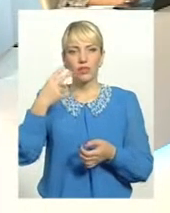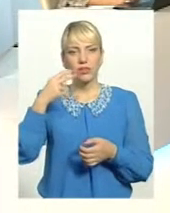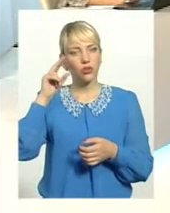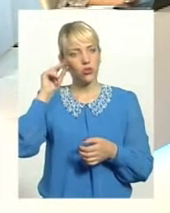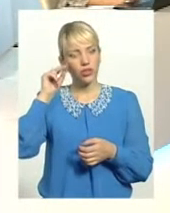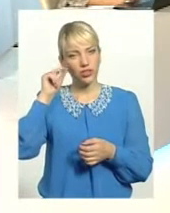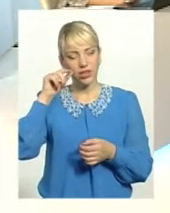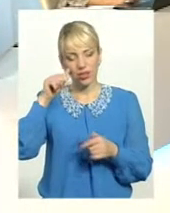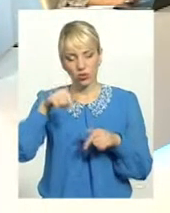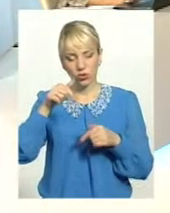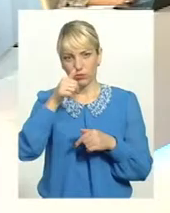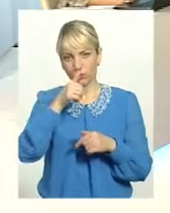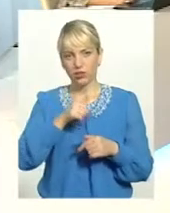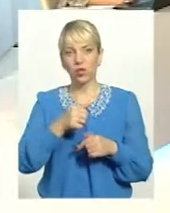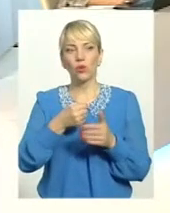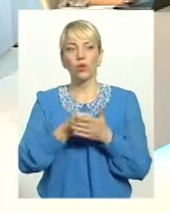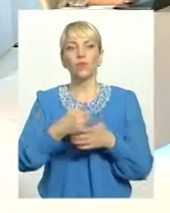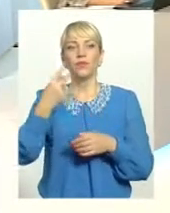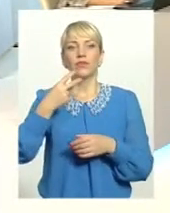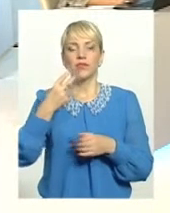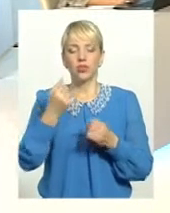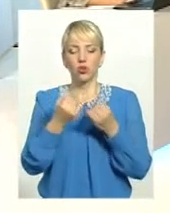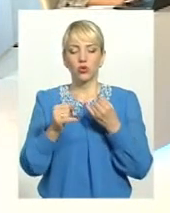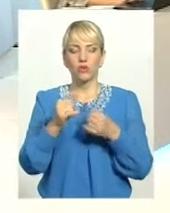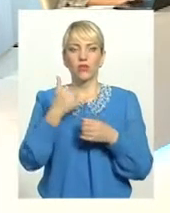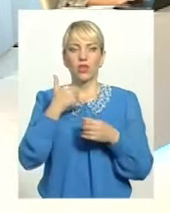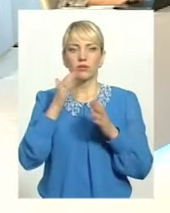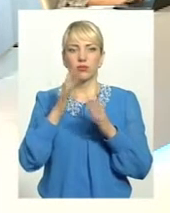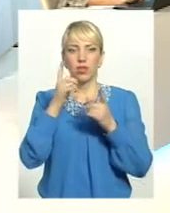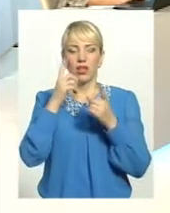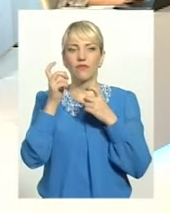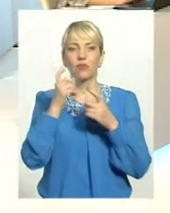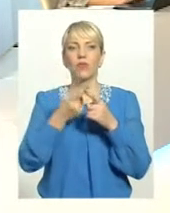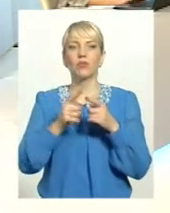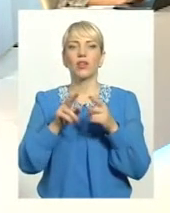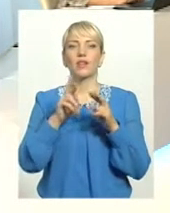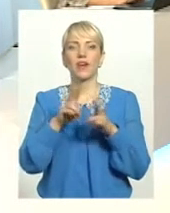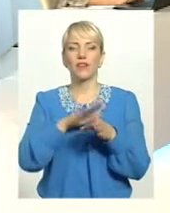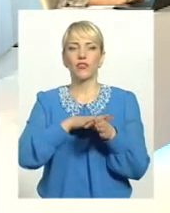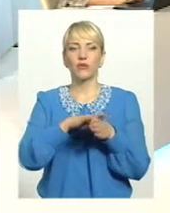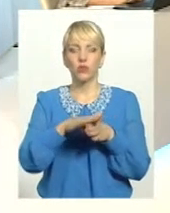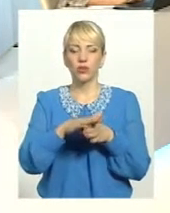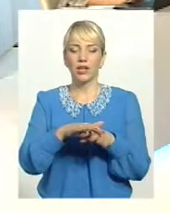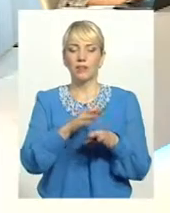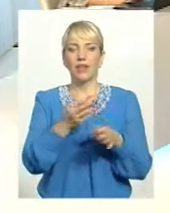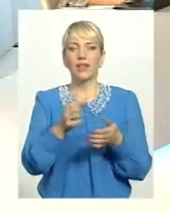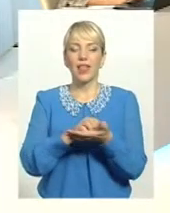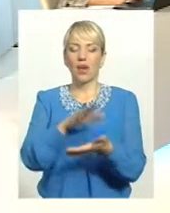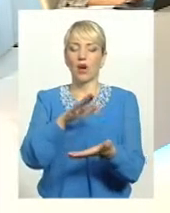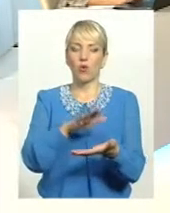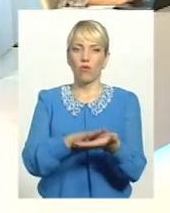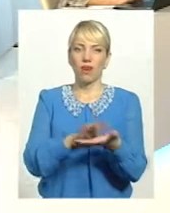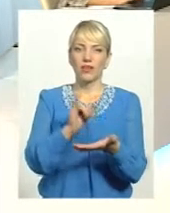місяця. Тобто, до 20-го жовтня ми будемо мати інформацію про те, як відбулося нарахування і сплата платежів за